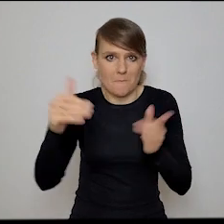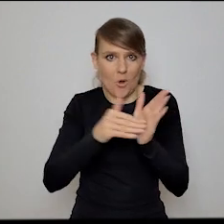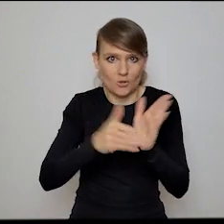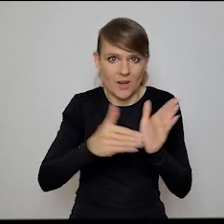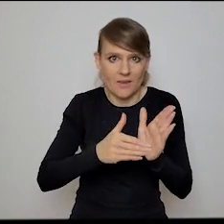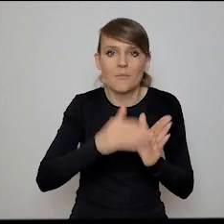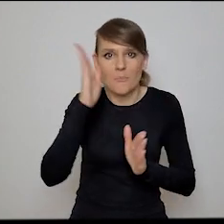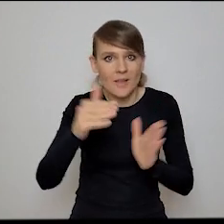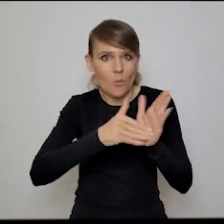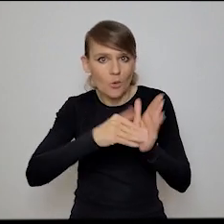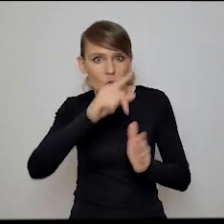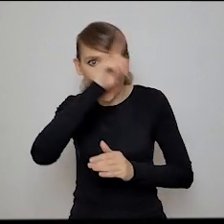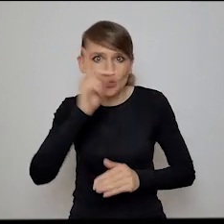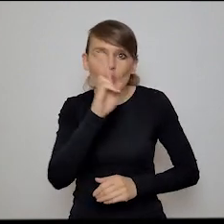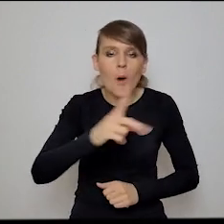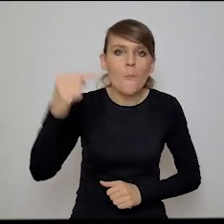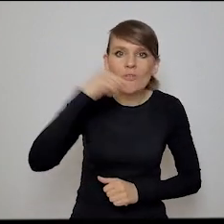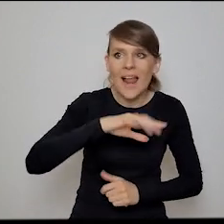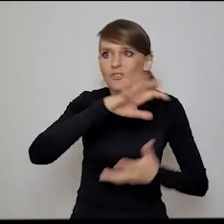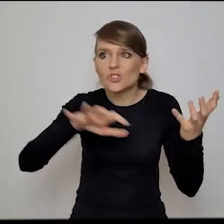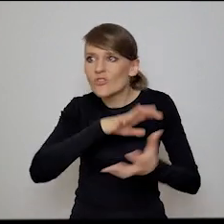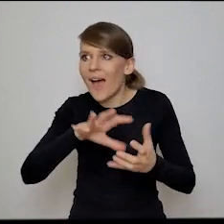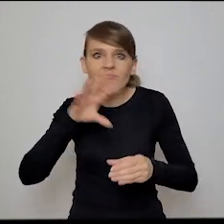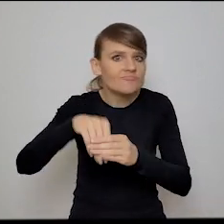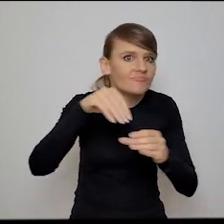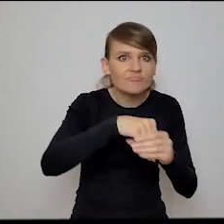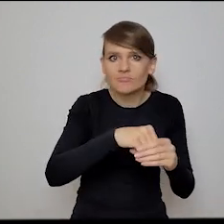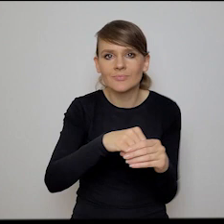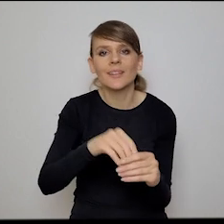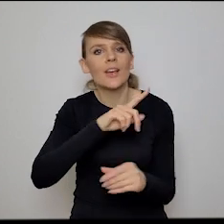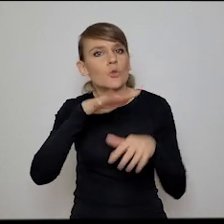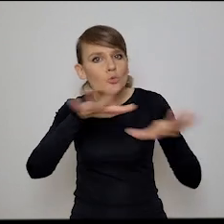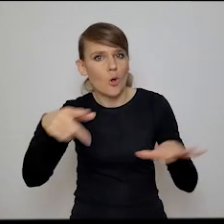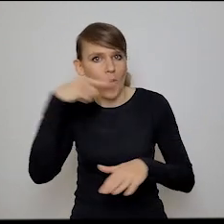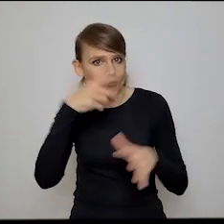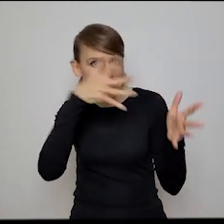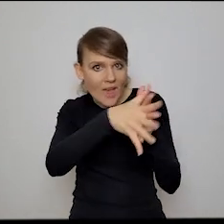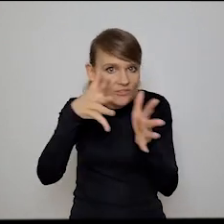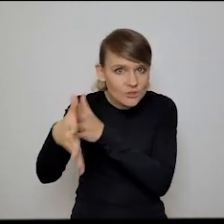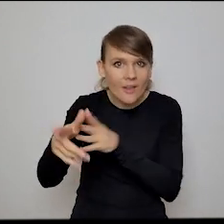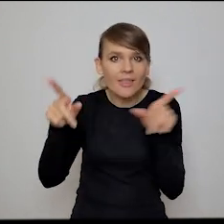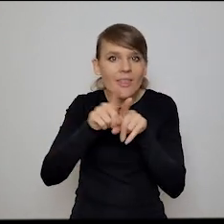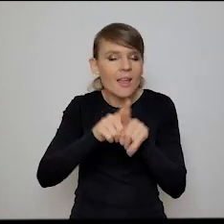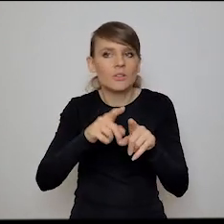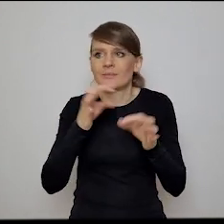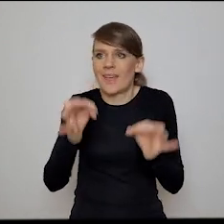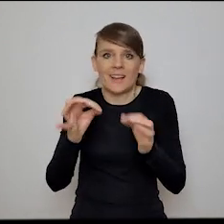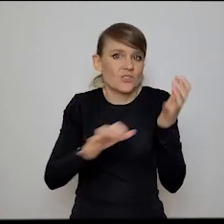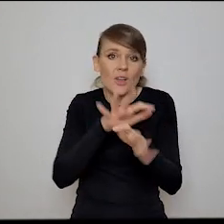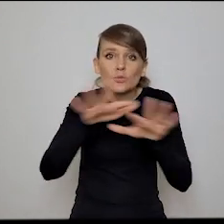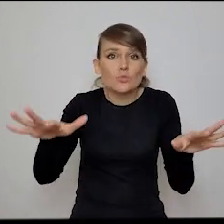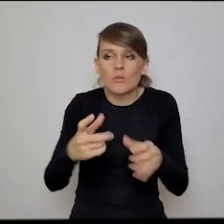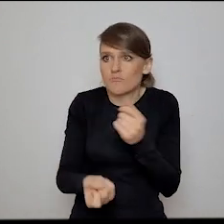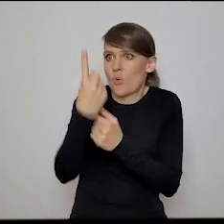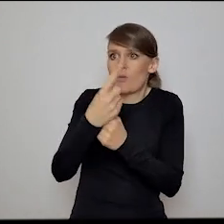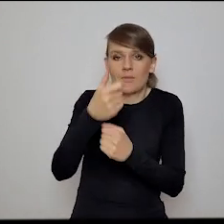potrzebować. Ludzi, którzy potrafią się poruszać w świecie, gdzie my możemy bardzo dużo przewidzieć, ale też coraz więcej się dzieje rzeczy nieprzewidywalnych.